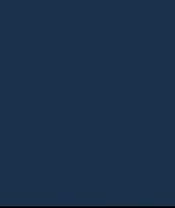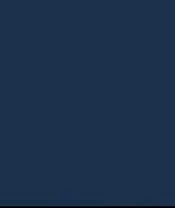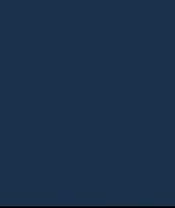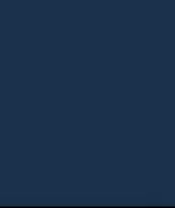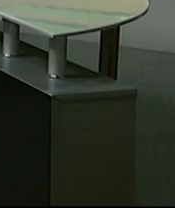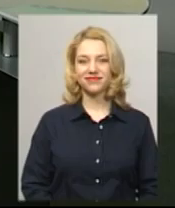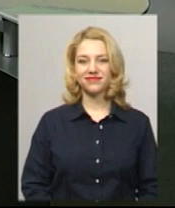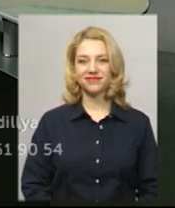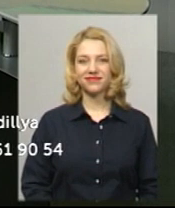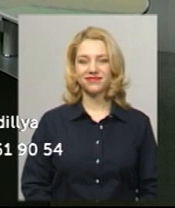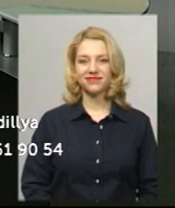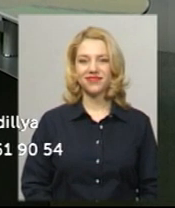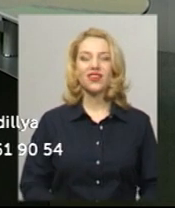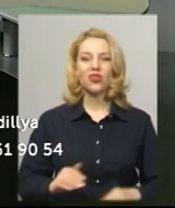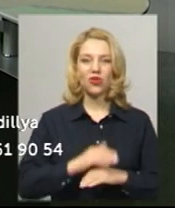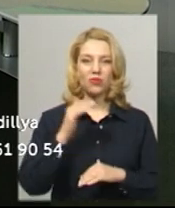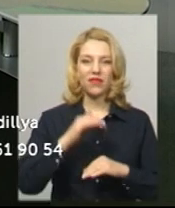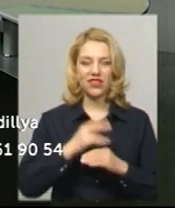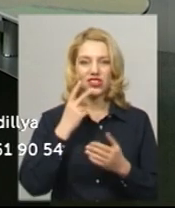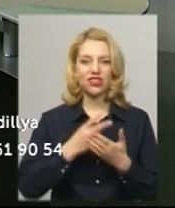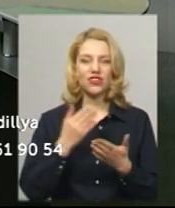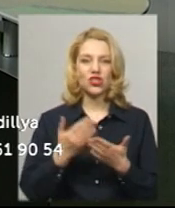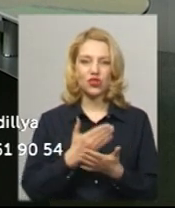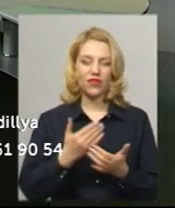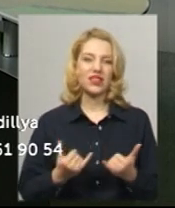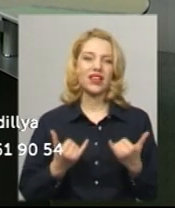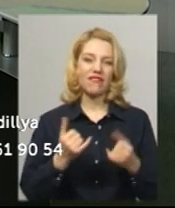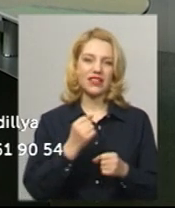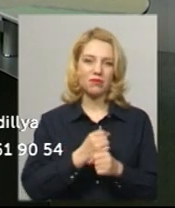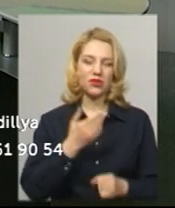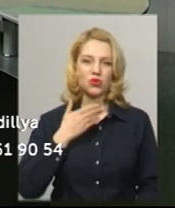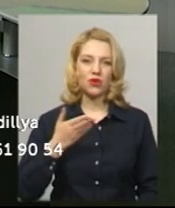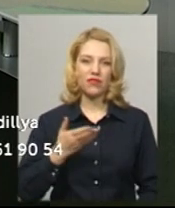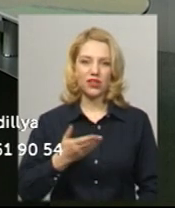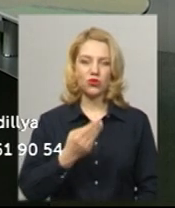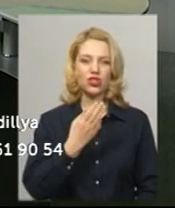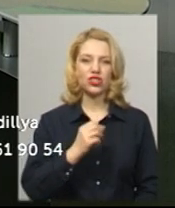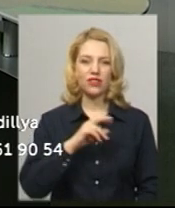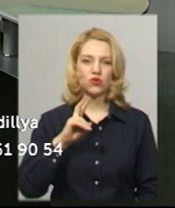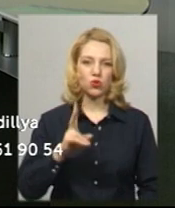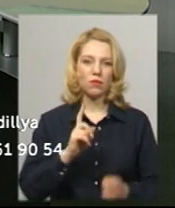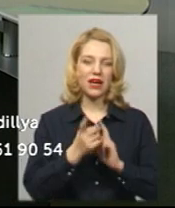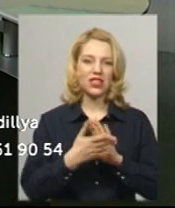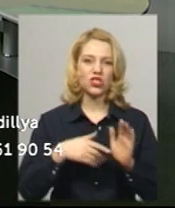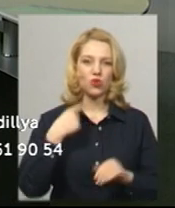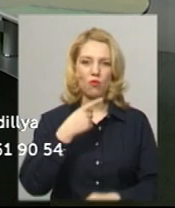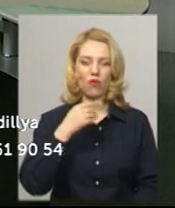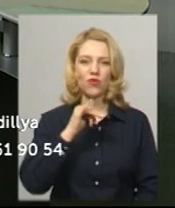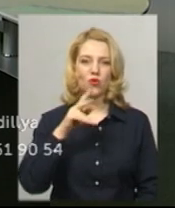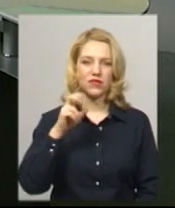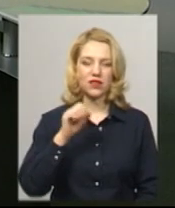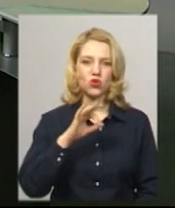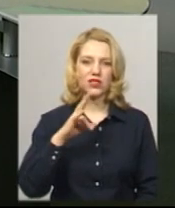Музика Доброго вечора, ви дивитесь новини. Для вас у студії працює ведуча Катерина Шевчук. На жесту мову перекладає Оксана